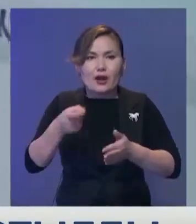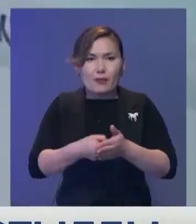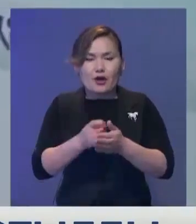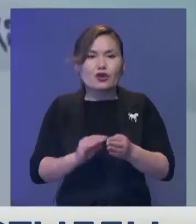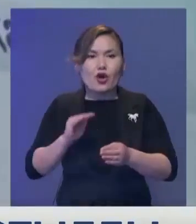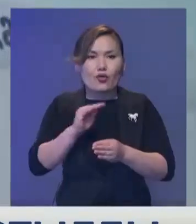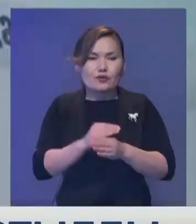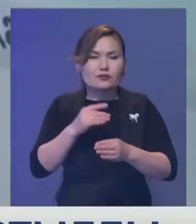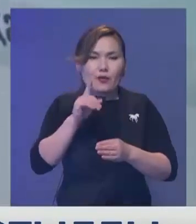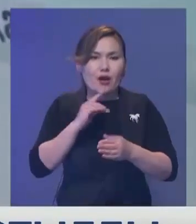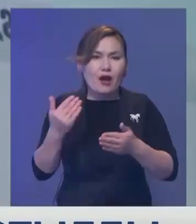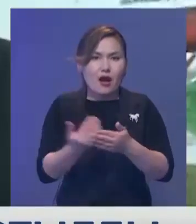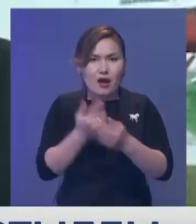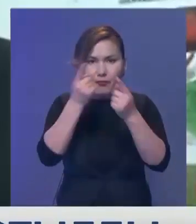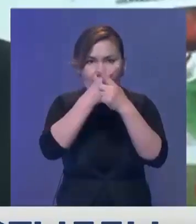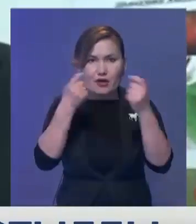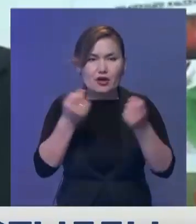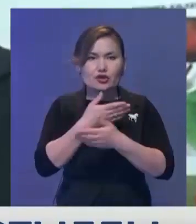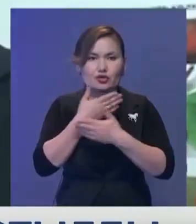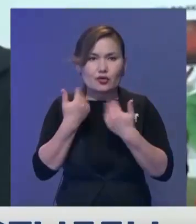қосымшақ бара тәлі жарияланған жоқ.